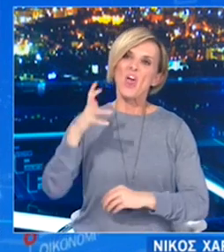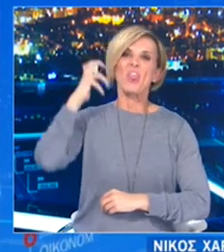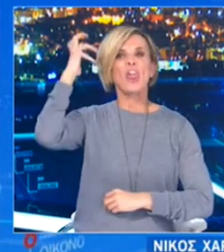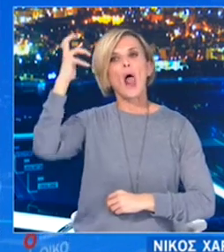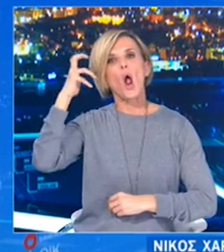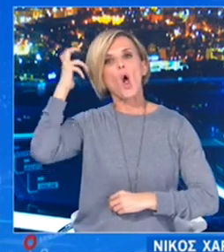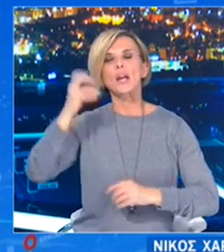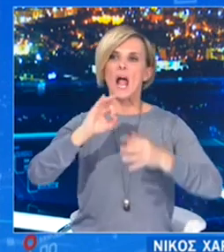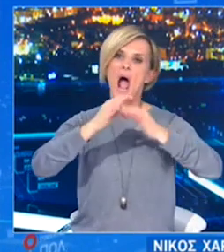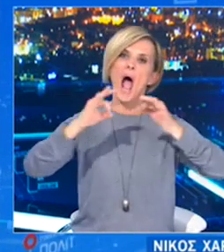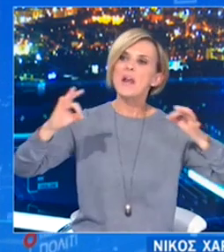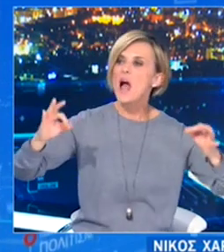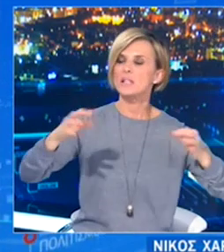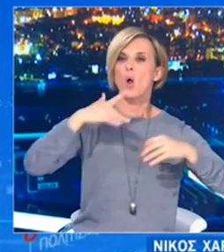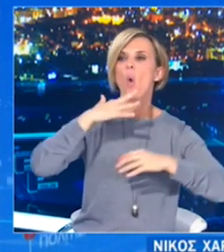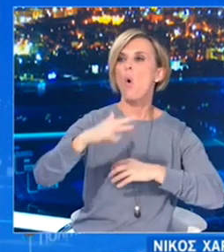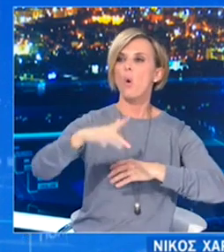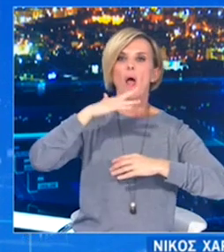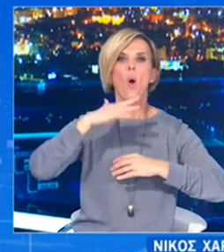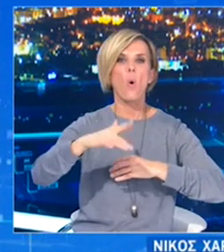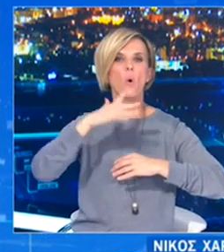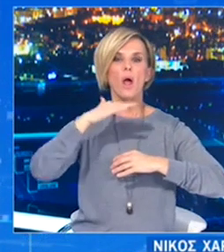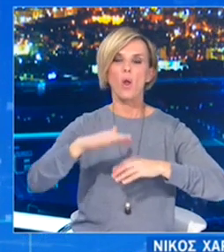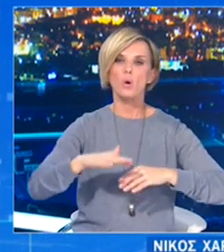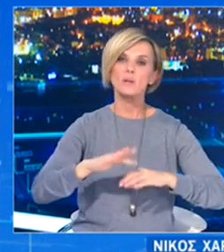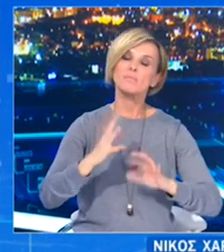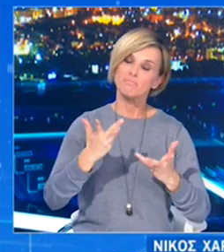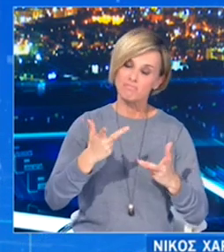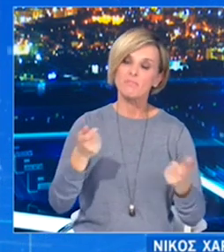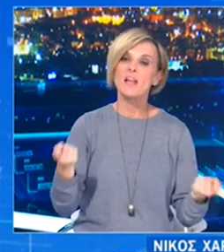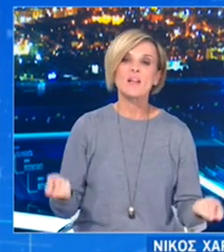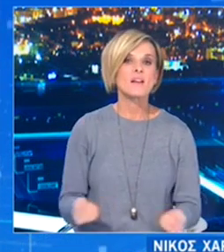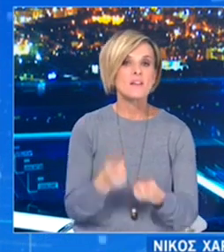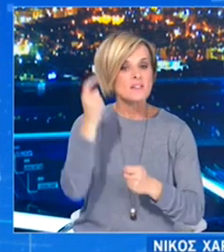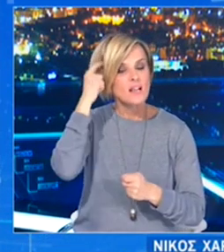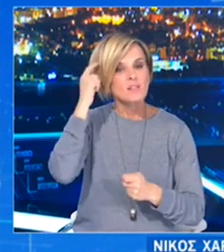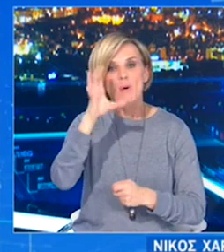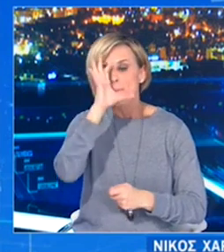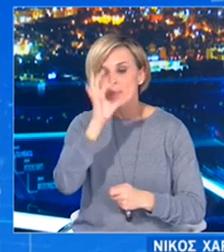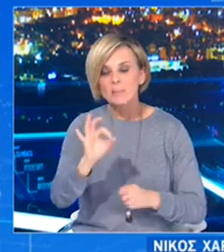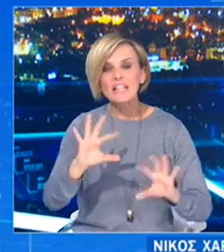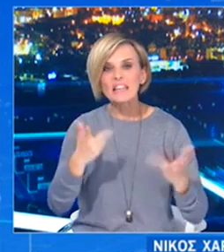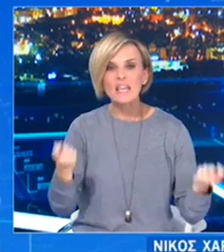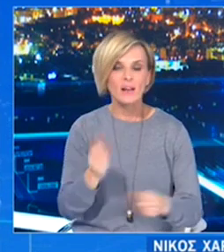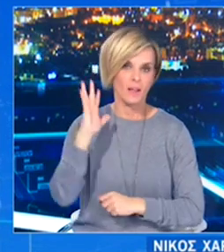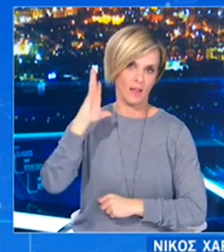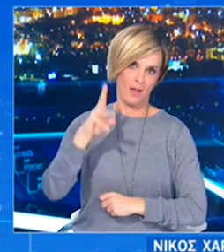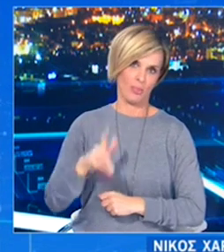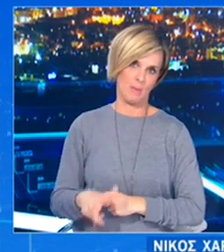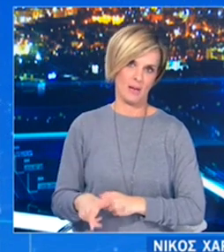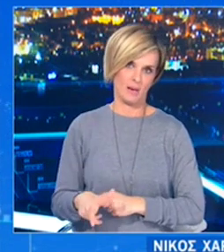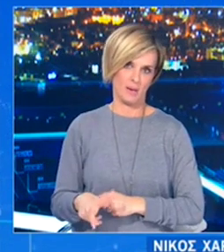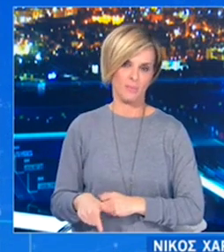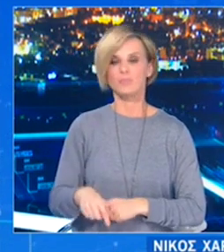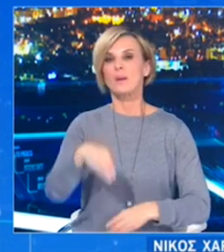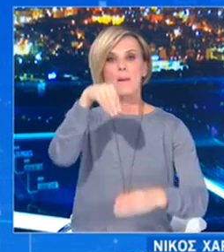βασισμένη στην όποια βιβλιογραφία, ας ασχοληθούμε και με τον πραγματικό κόσμο της επιχειρησιακής καθημερινότητας. Σε κάθε περίπτωση, στη